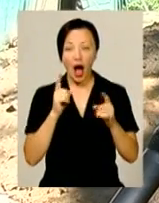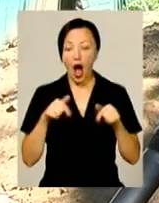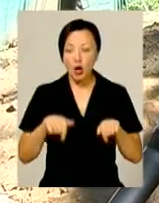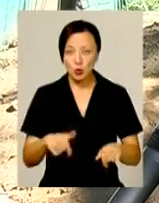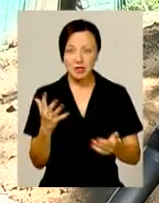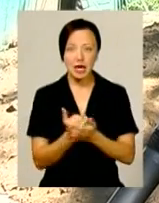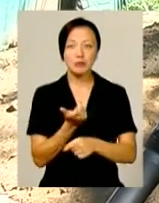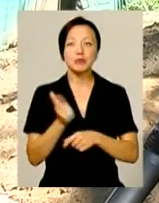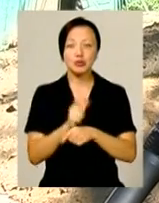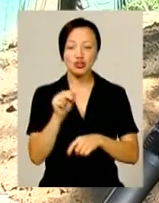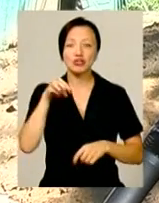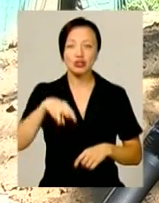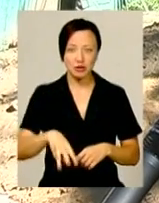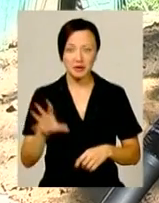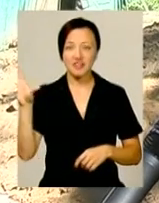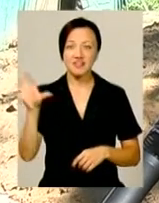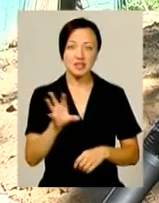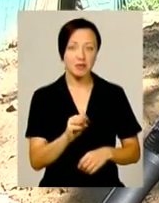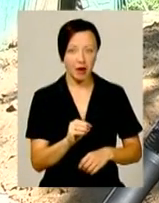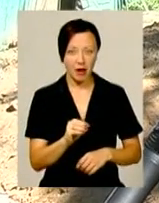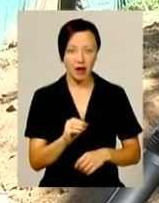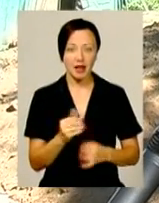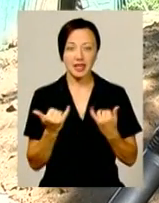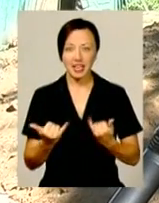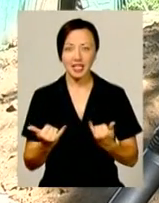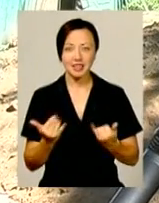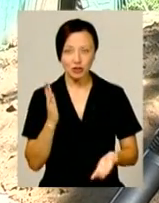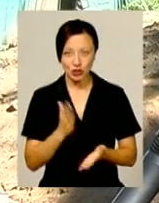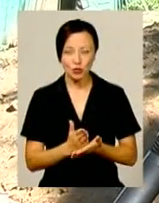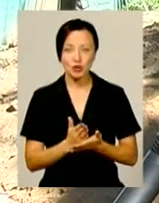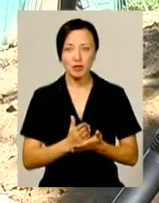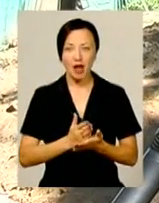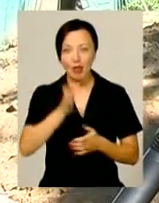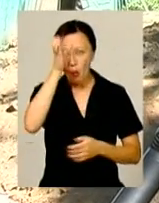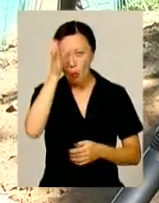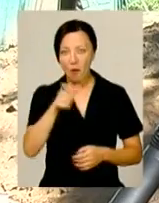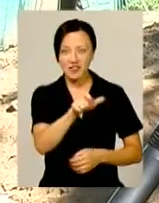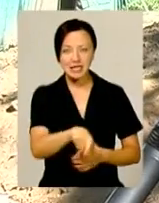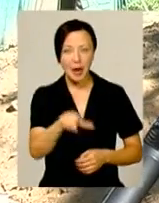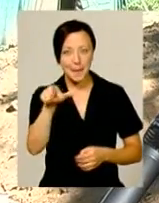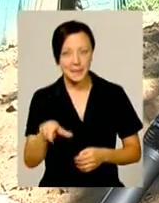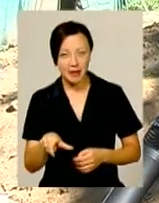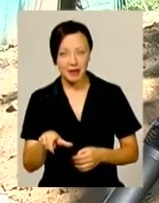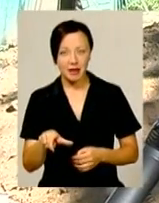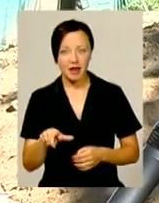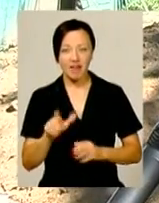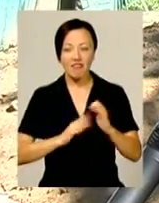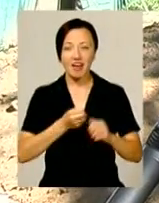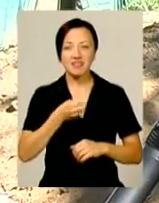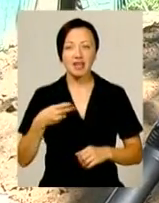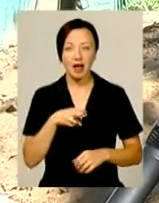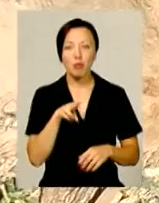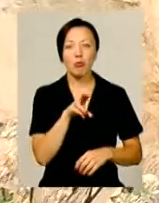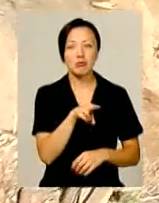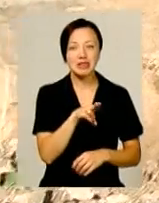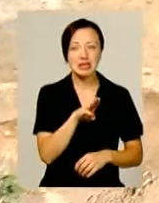міді, ніж всіма нині живучими археологами, фахівцями з трипільської